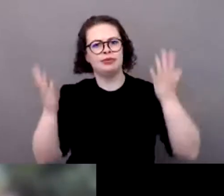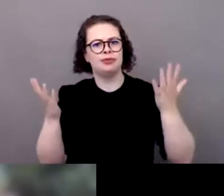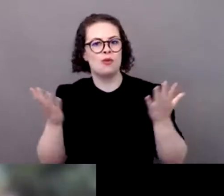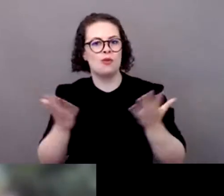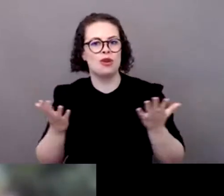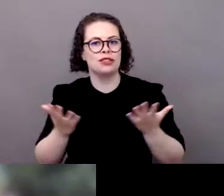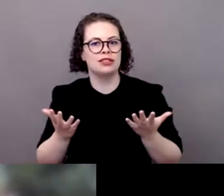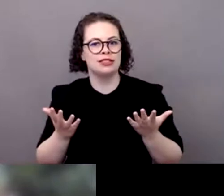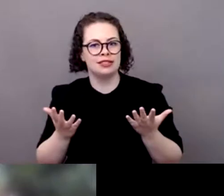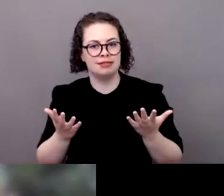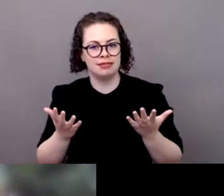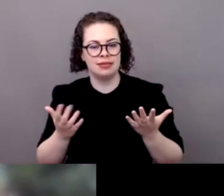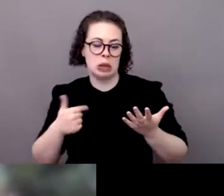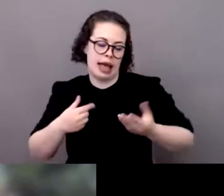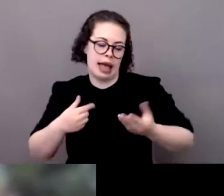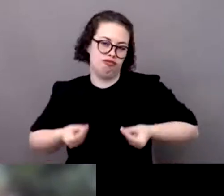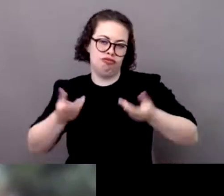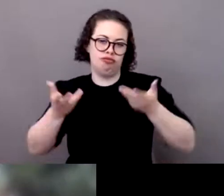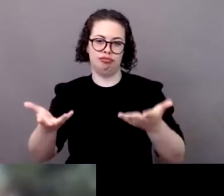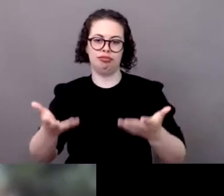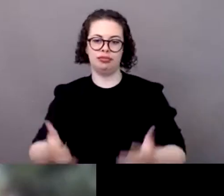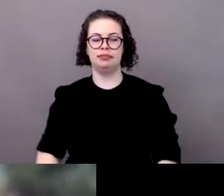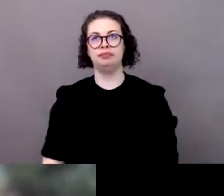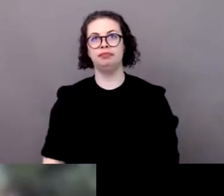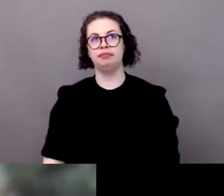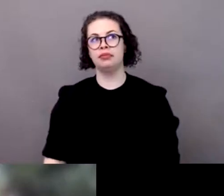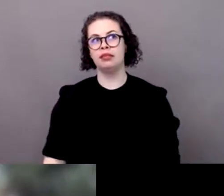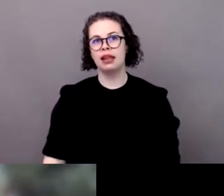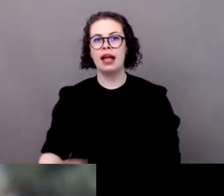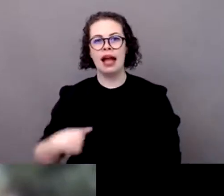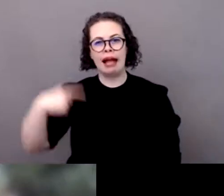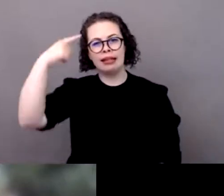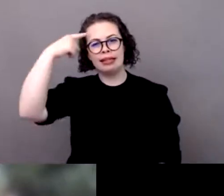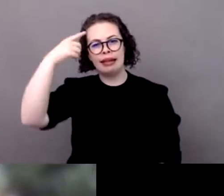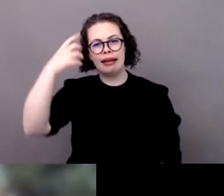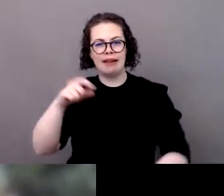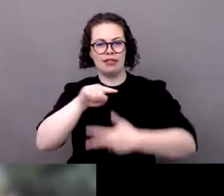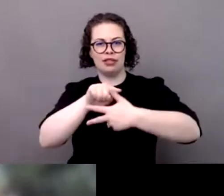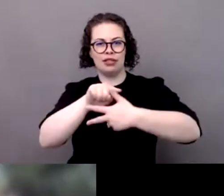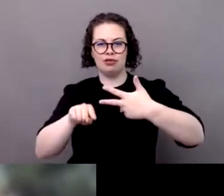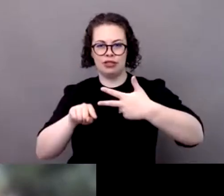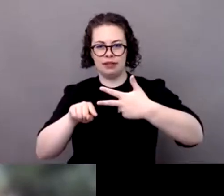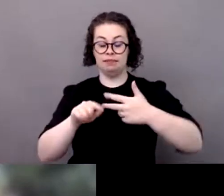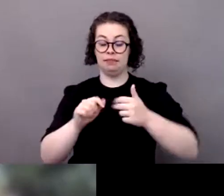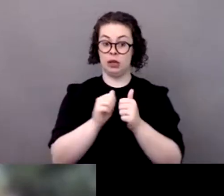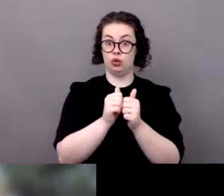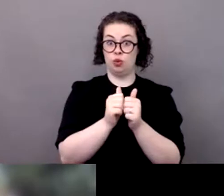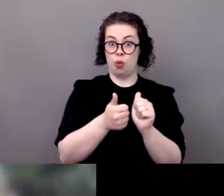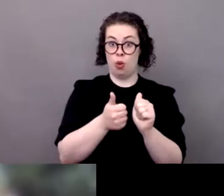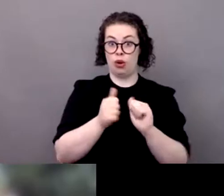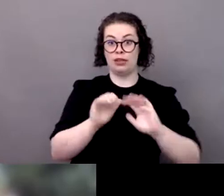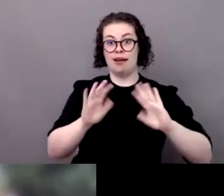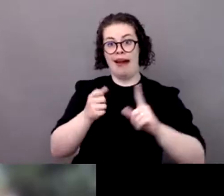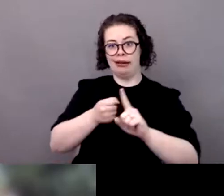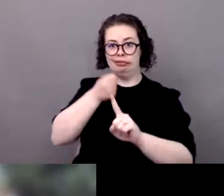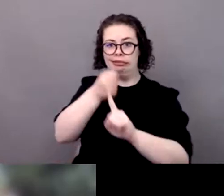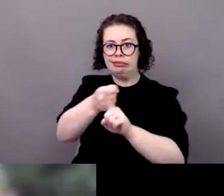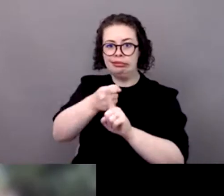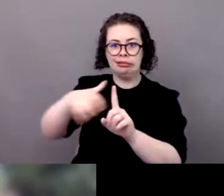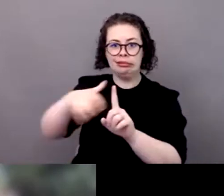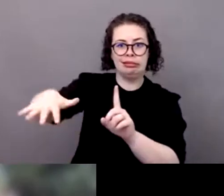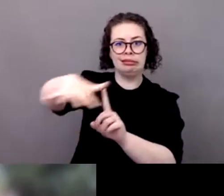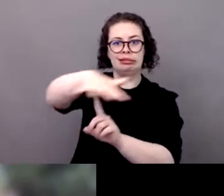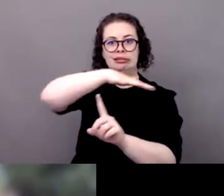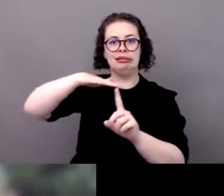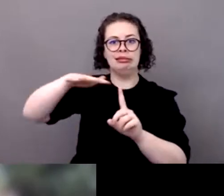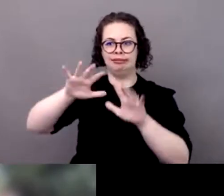évidemment l'impact du sport sur le climat c'était beaucoup fin sur climat sur l'environnement a été beaucoup abordé abordé